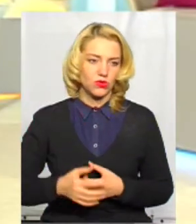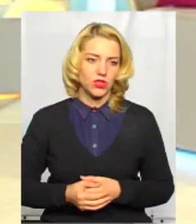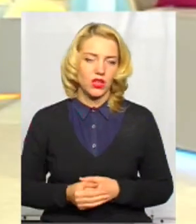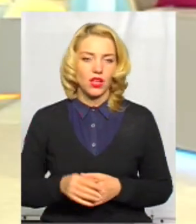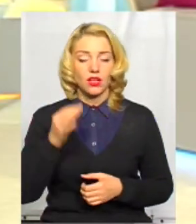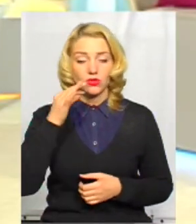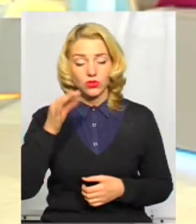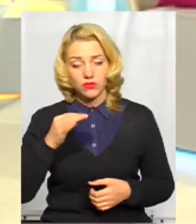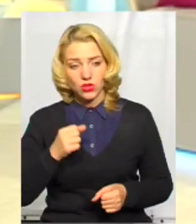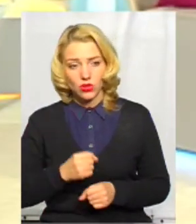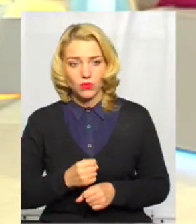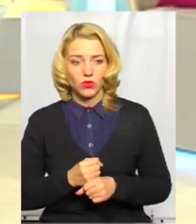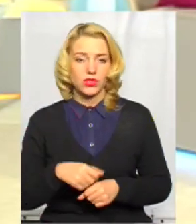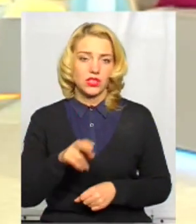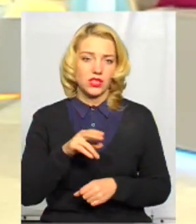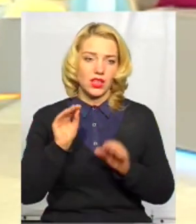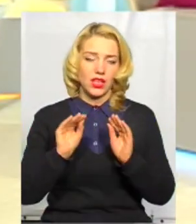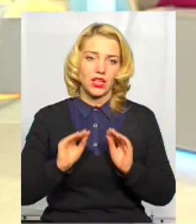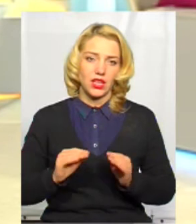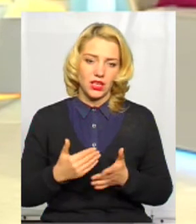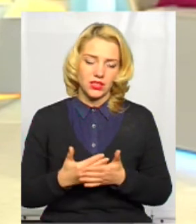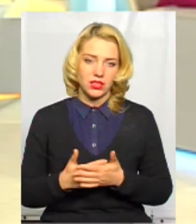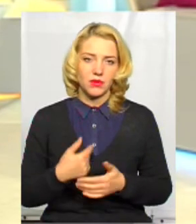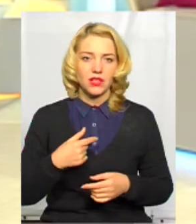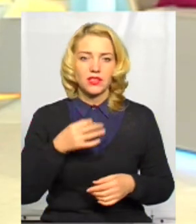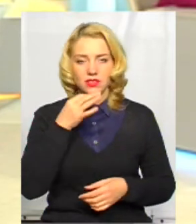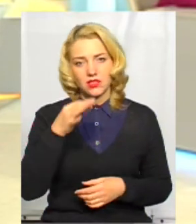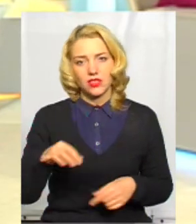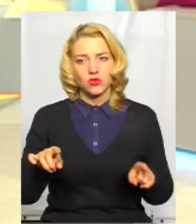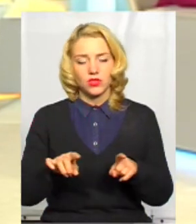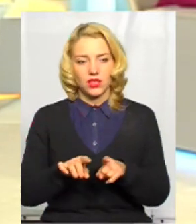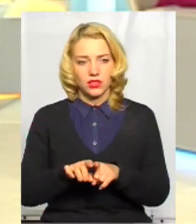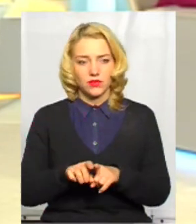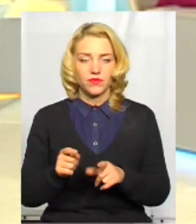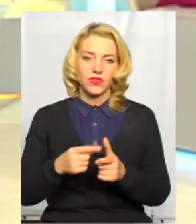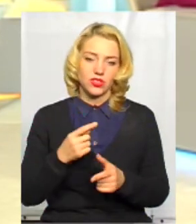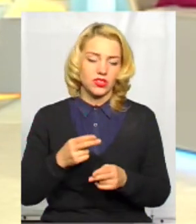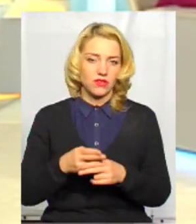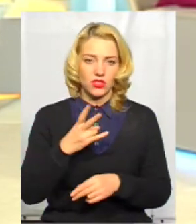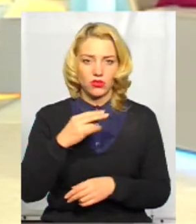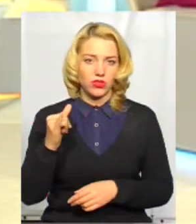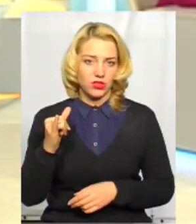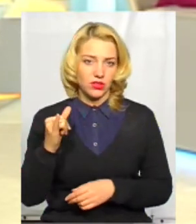Досвід роботи, декларація. Ви знаєте, я скажу так. Чи заважало? Ні.